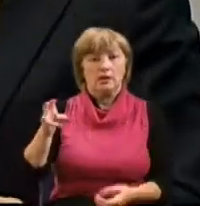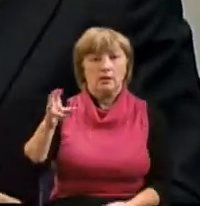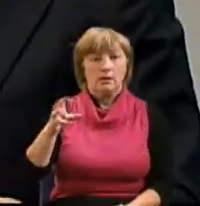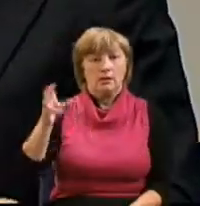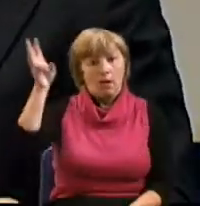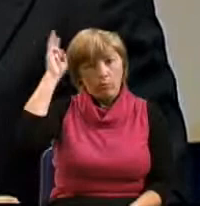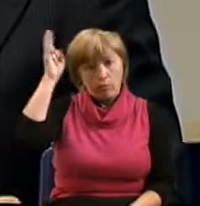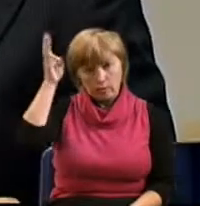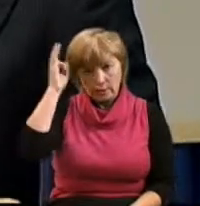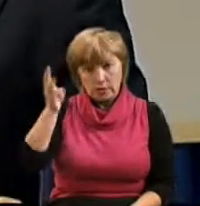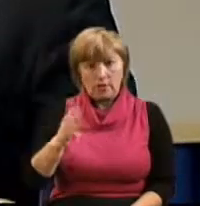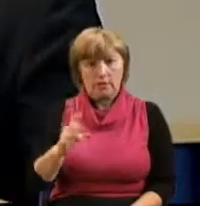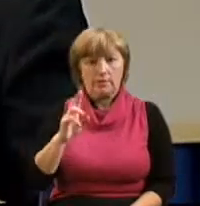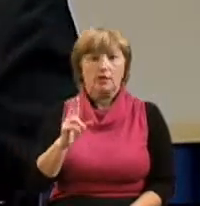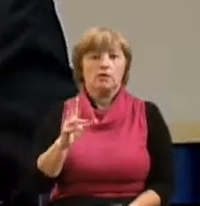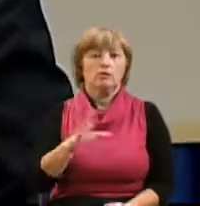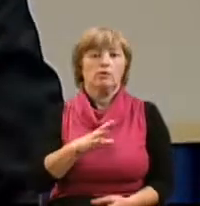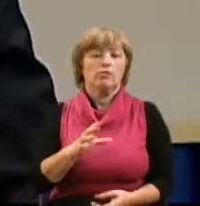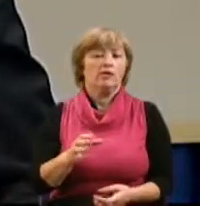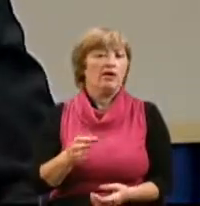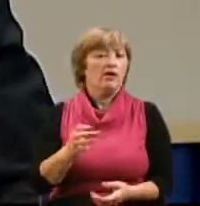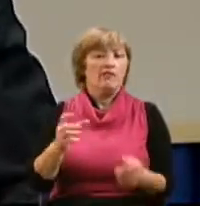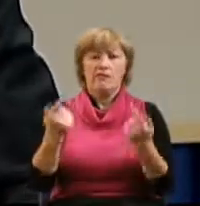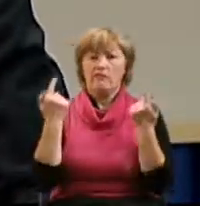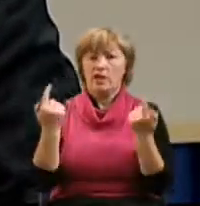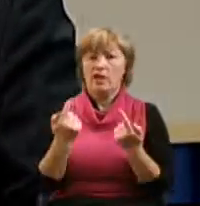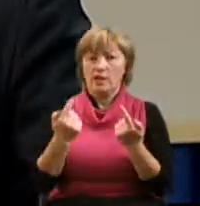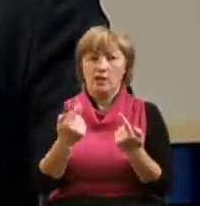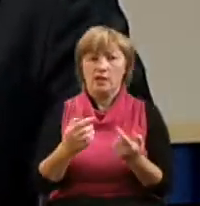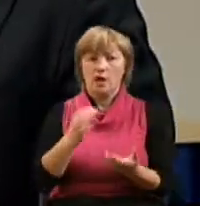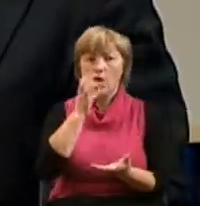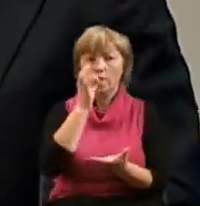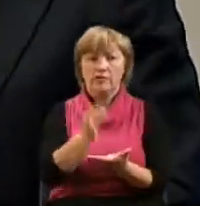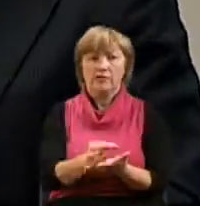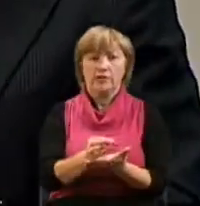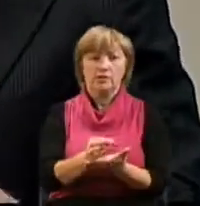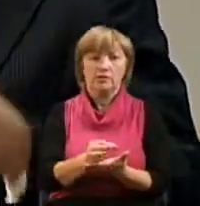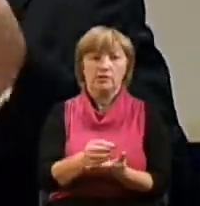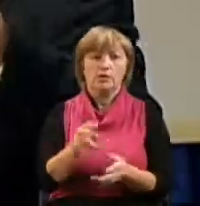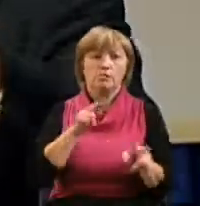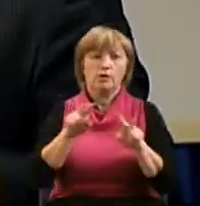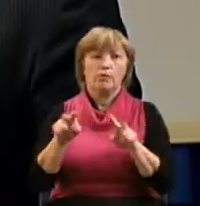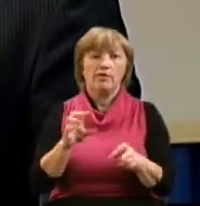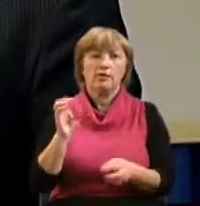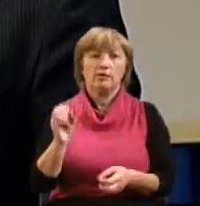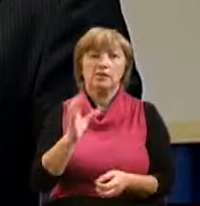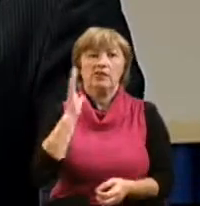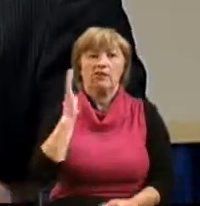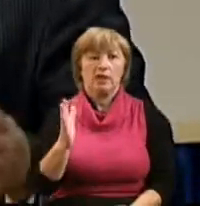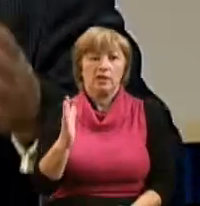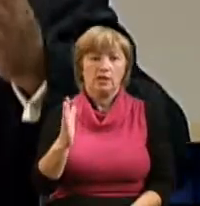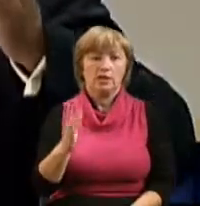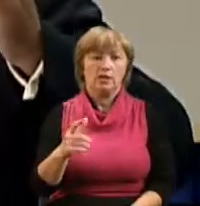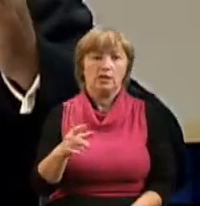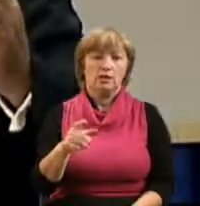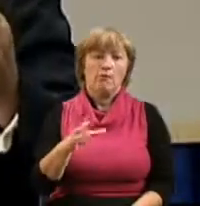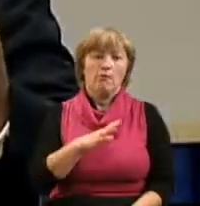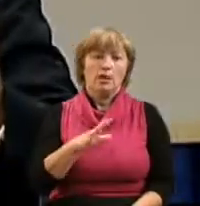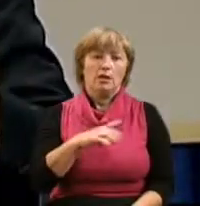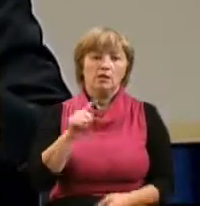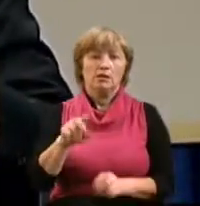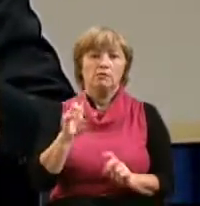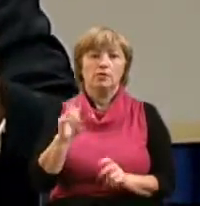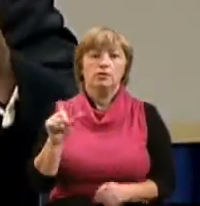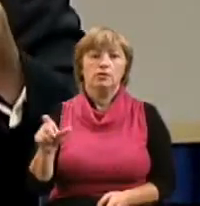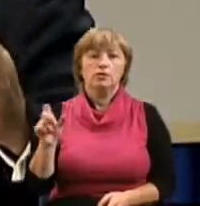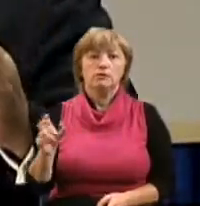апостолами, на которых лежала великая миссия и ответственность проповедовать Евангелие. Они были теми